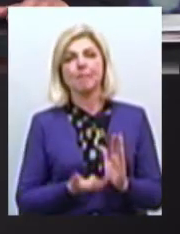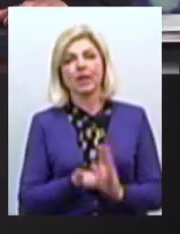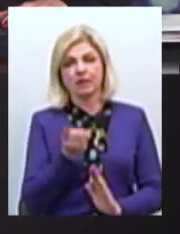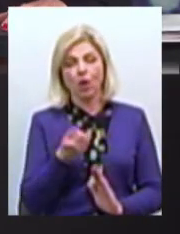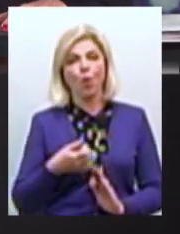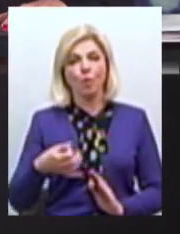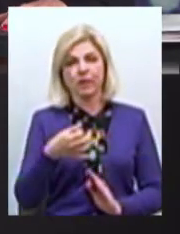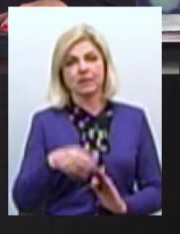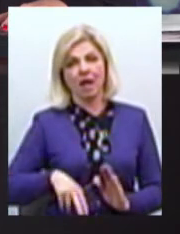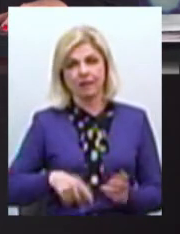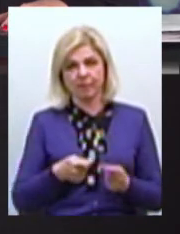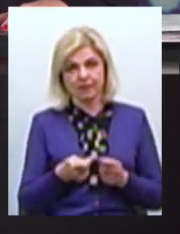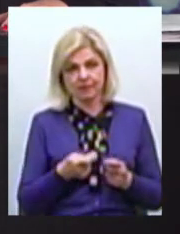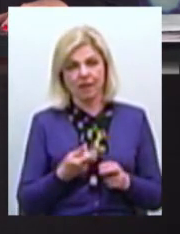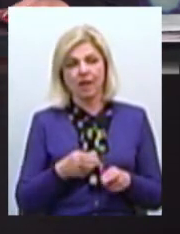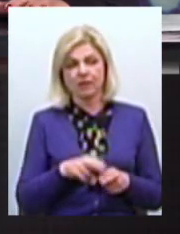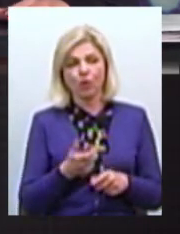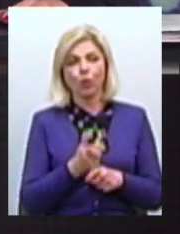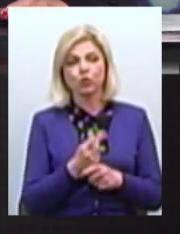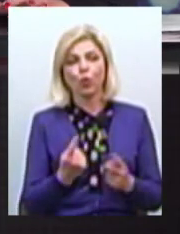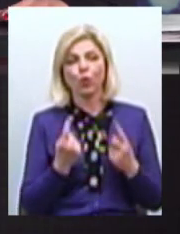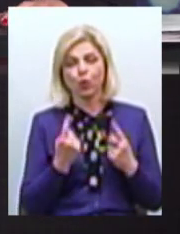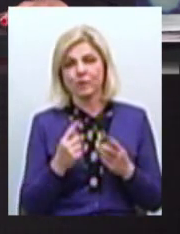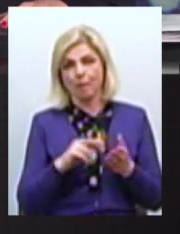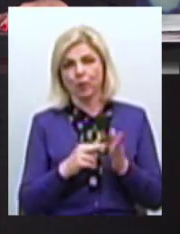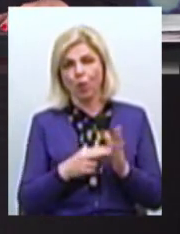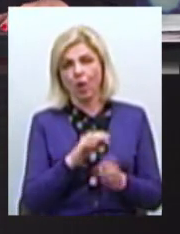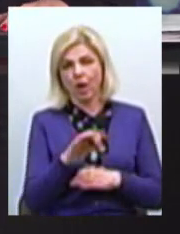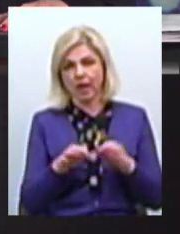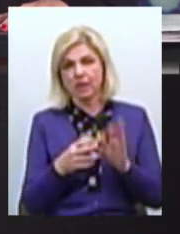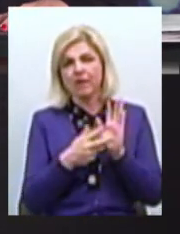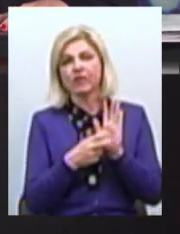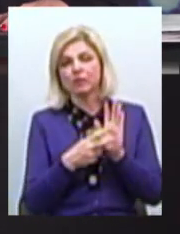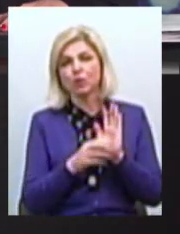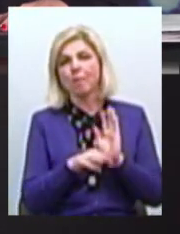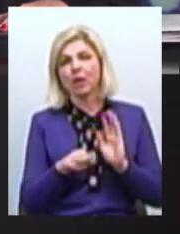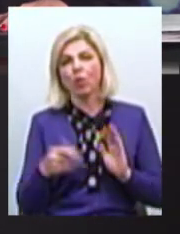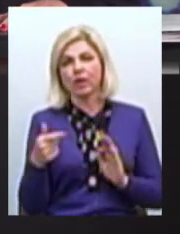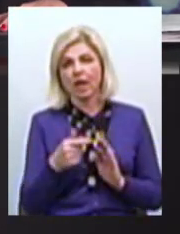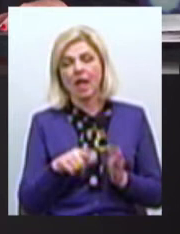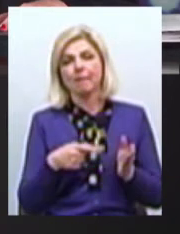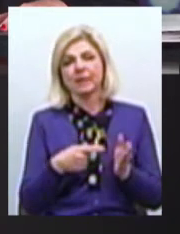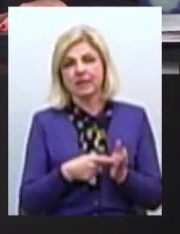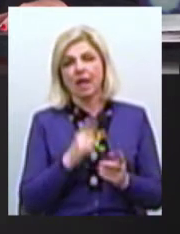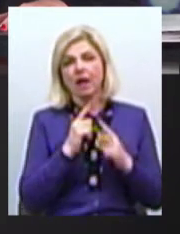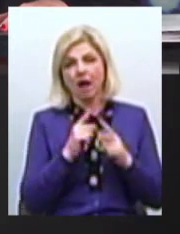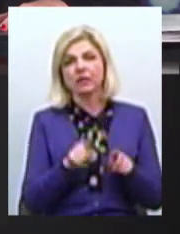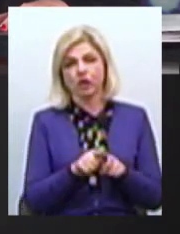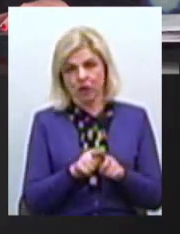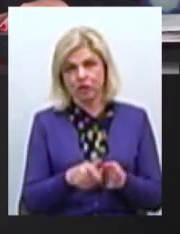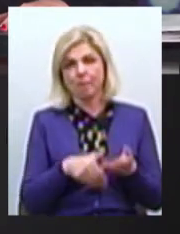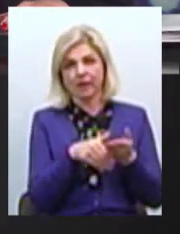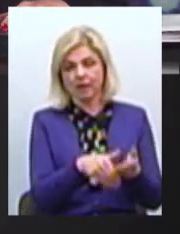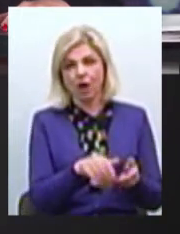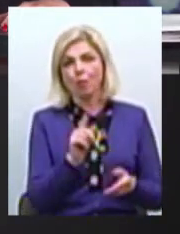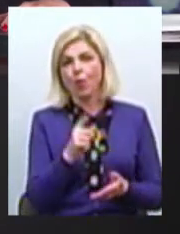обласну адміністрацію Сьогодні це дуже крупний проєкт, 80 мільйонів гривень І міська рада теж підтримала, тому що в